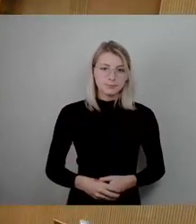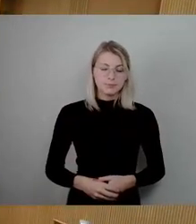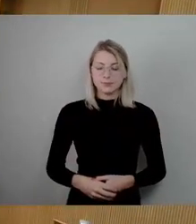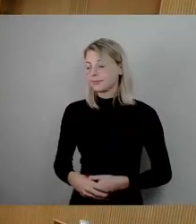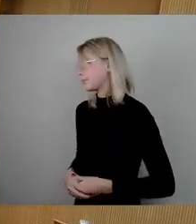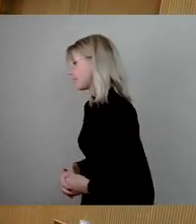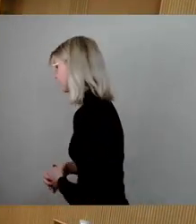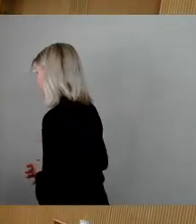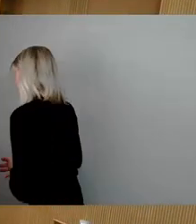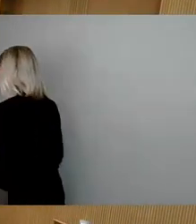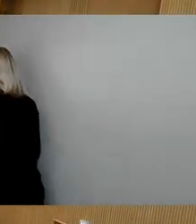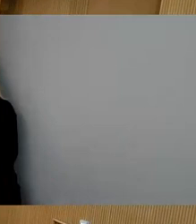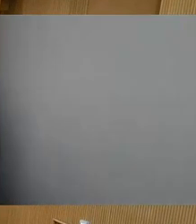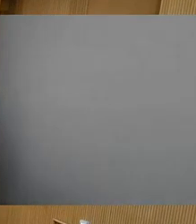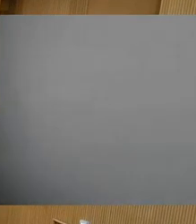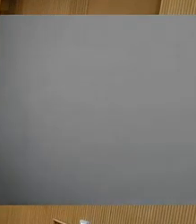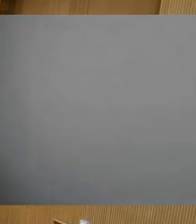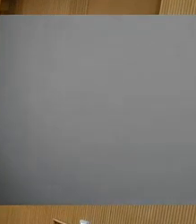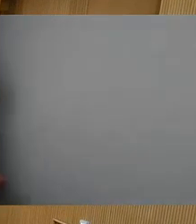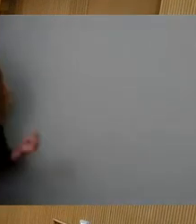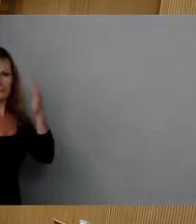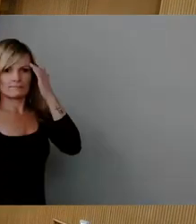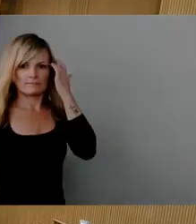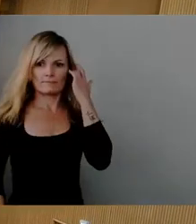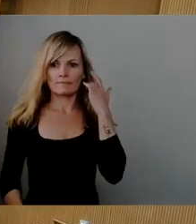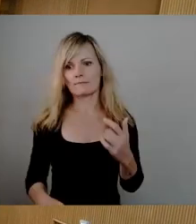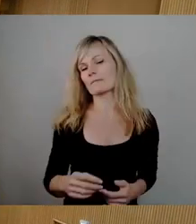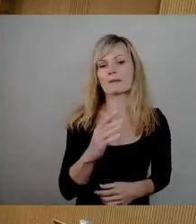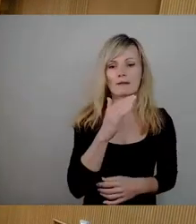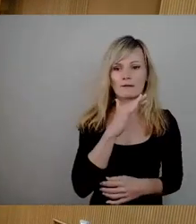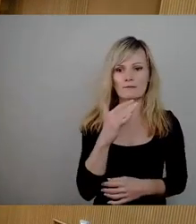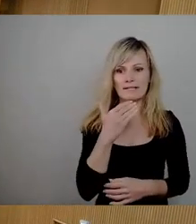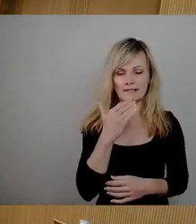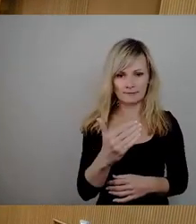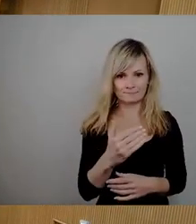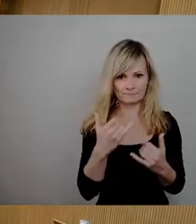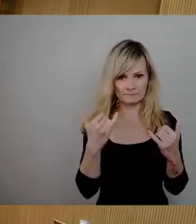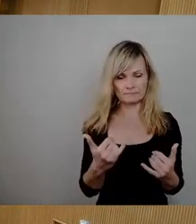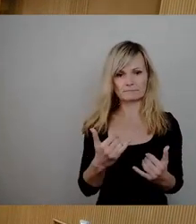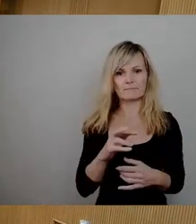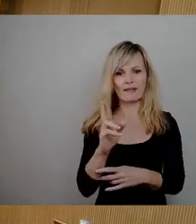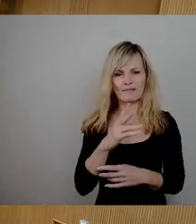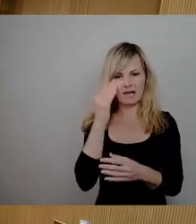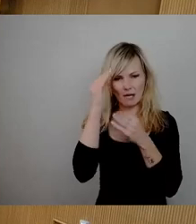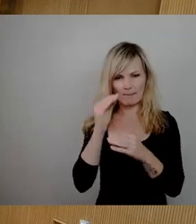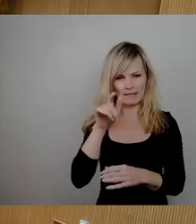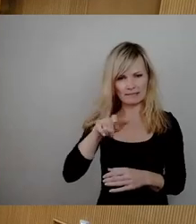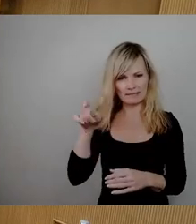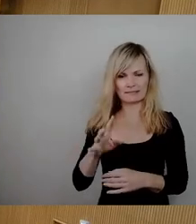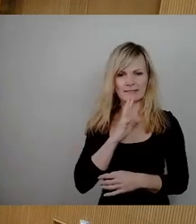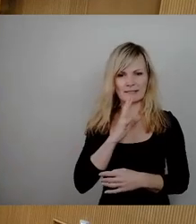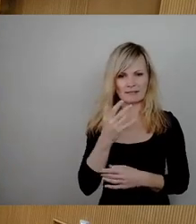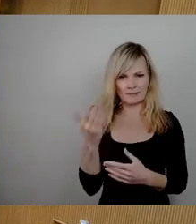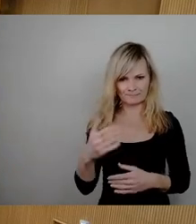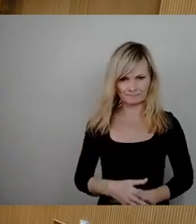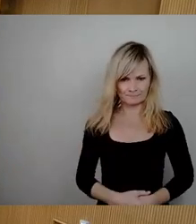Vielen Dank und wir würden mit den gemeldeten Rednern weitermachen. Thomas Laczynski? Nein? Dann Herr Lorik? Ich sehe